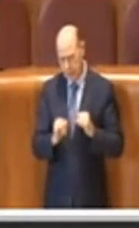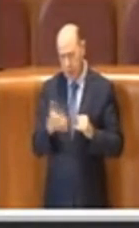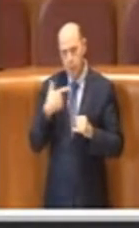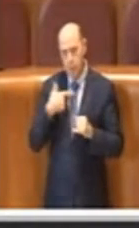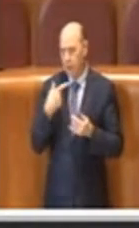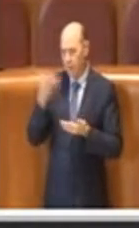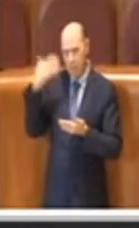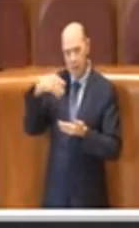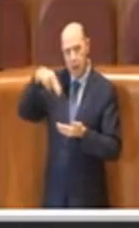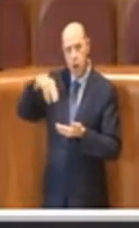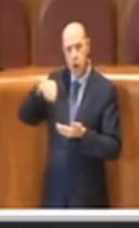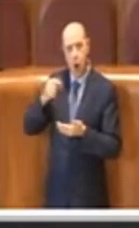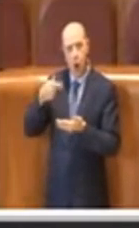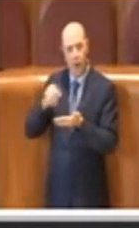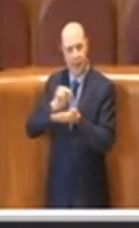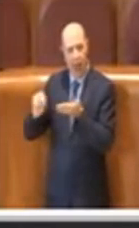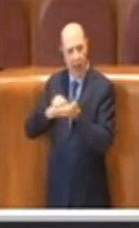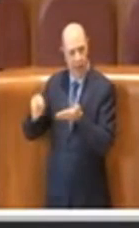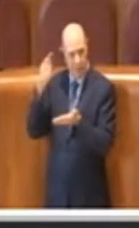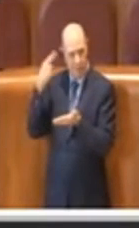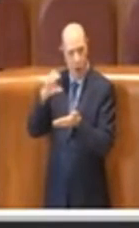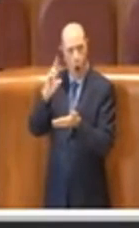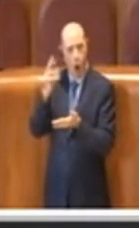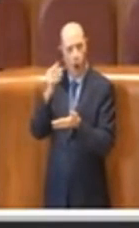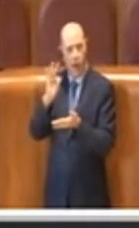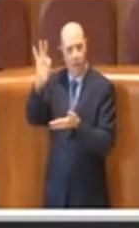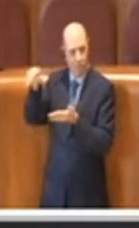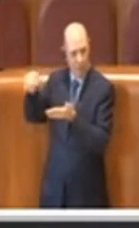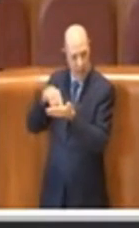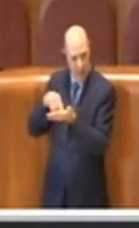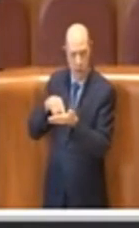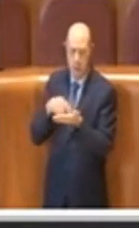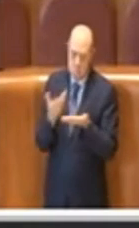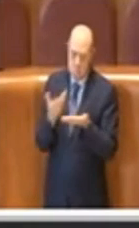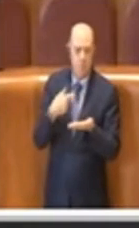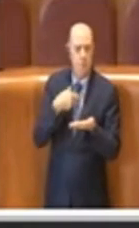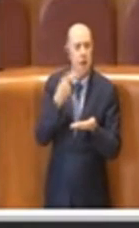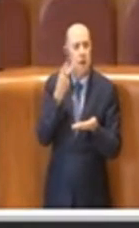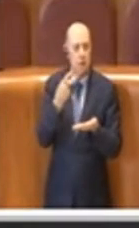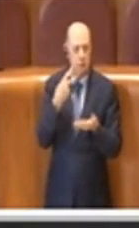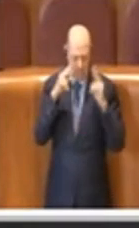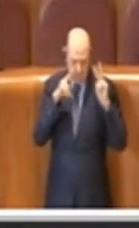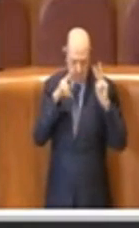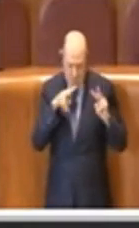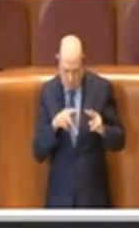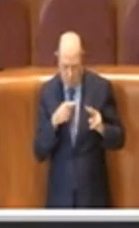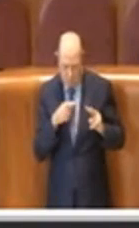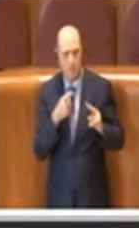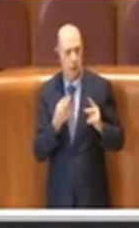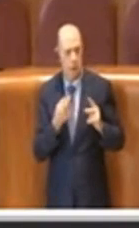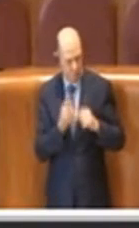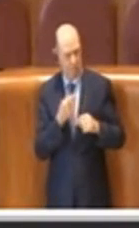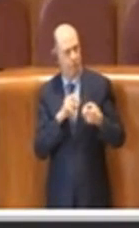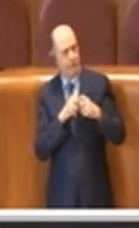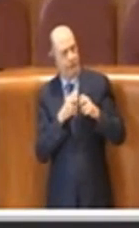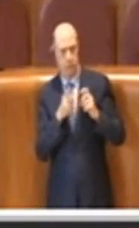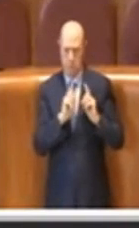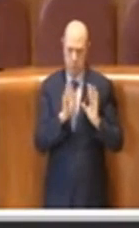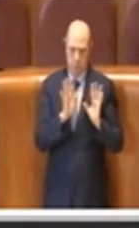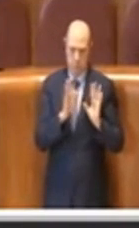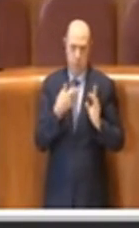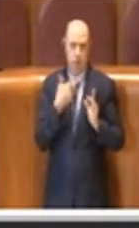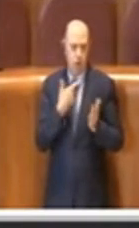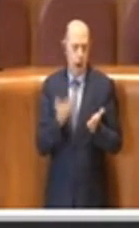'Oref che lei ha appena letto, non riscontro criticità riguardo il fatto che nella mozione sia citata